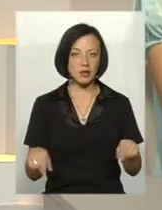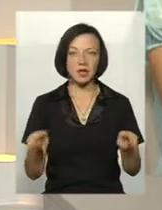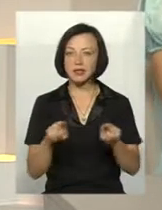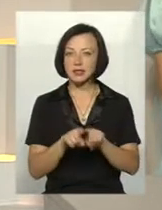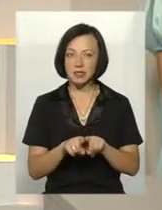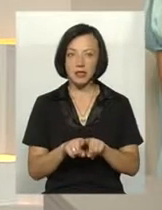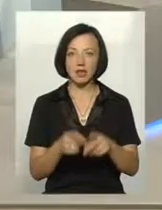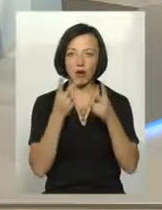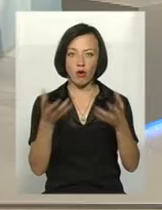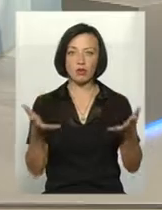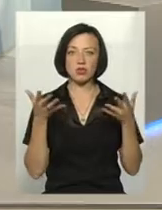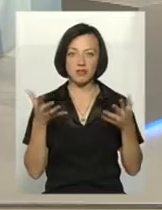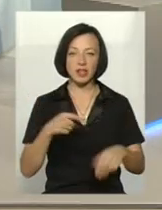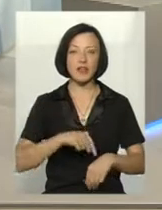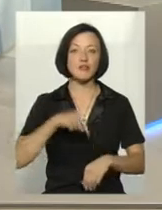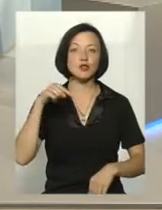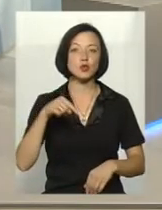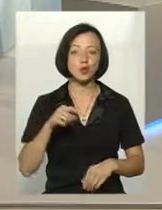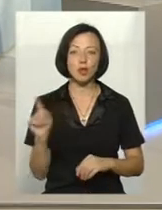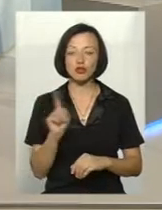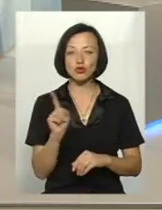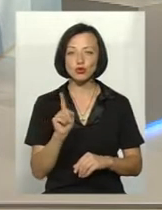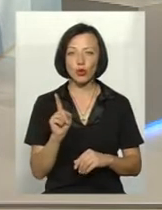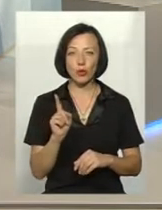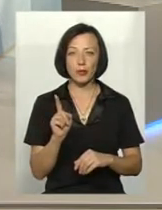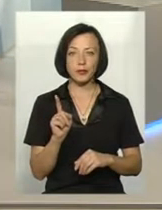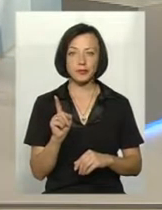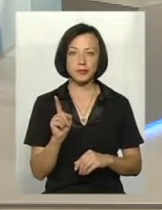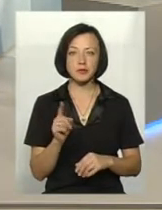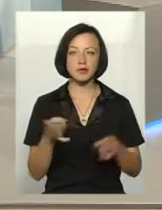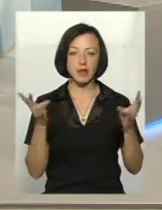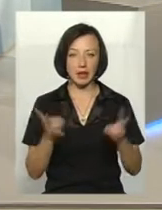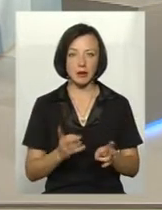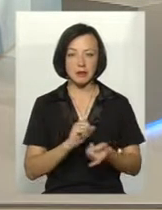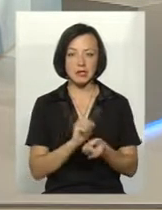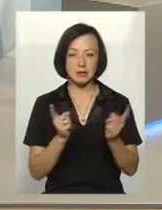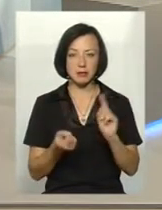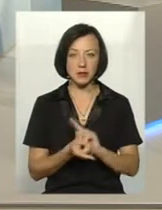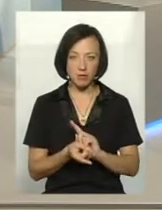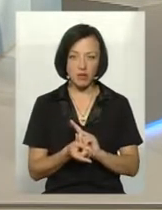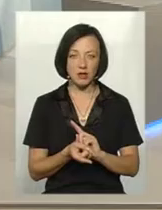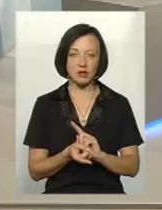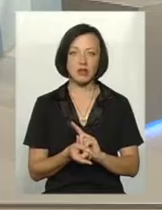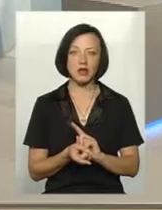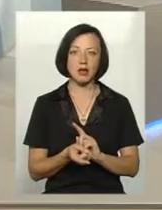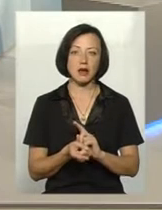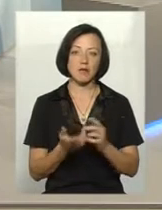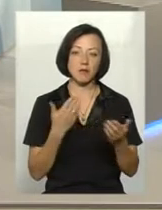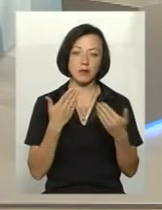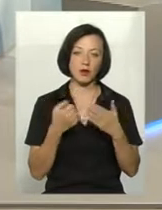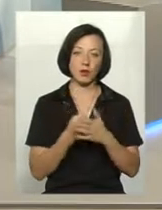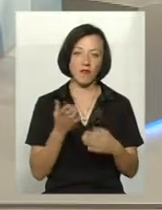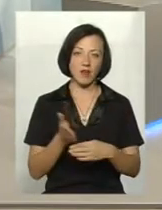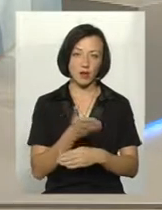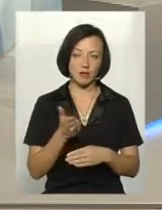очевидна відчутна що треба змінювати підходи до агровиробництва